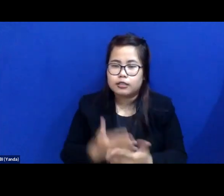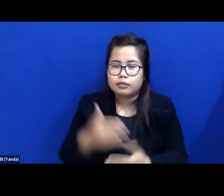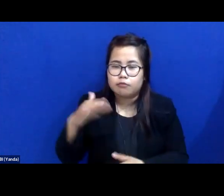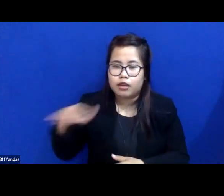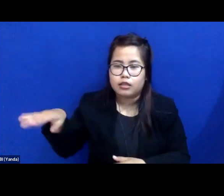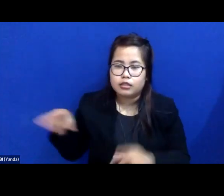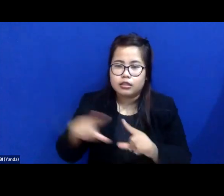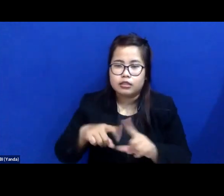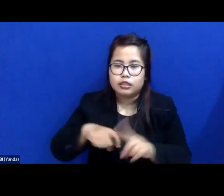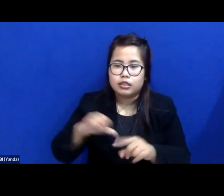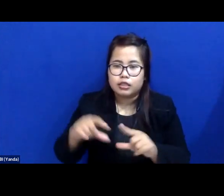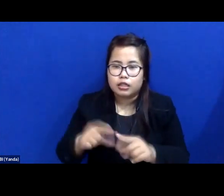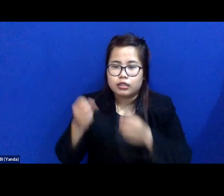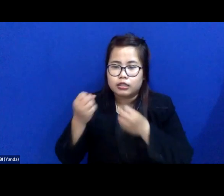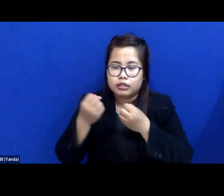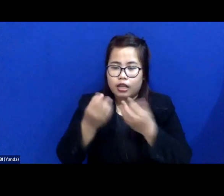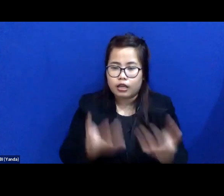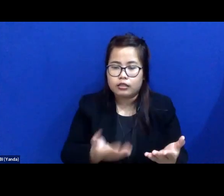Silakan untuk dijawab pertanyaannya.